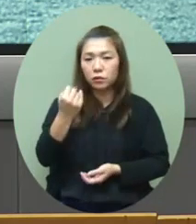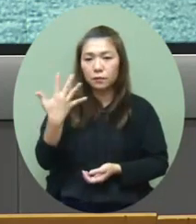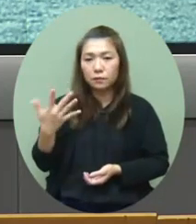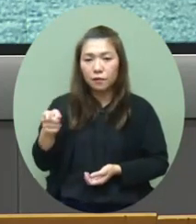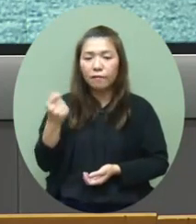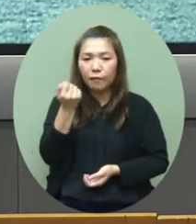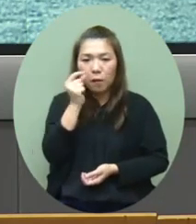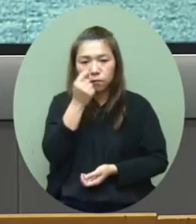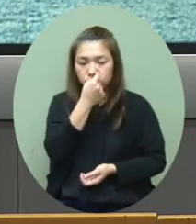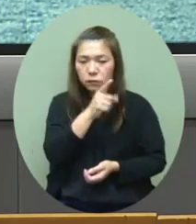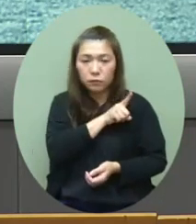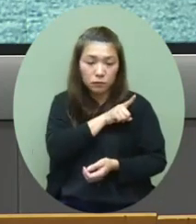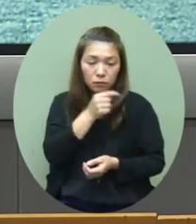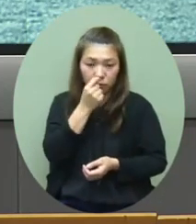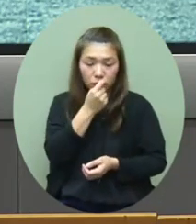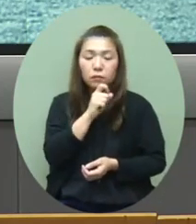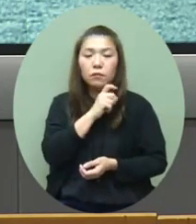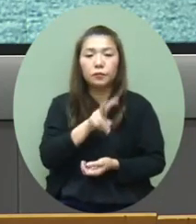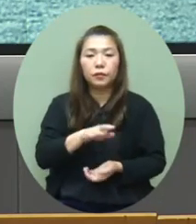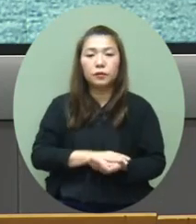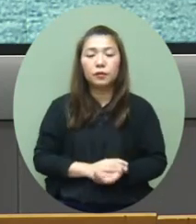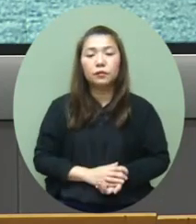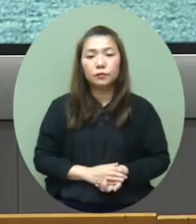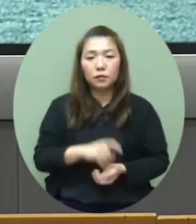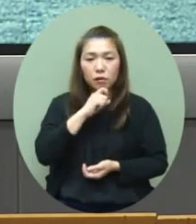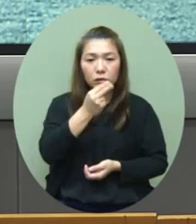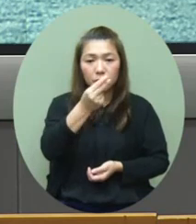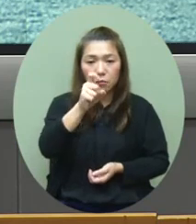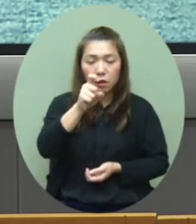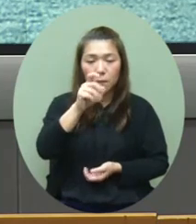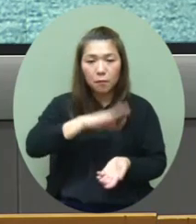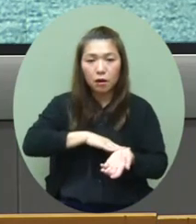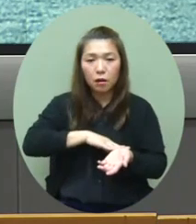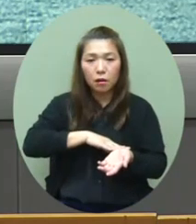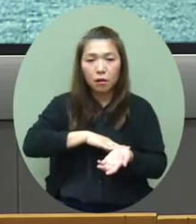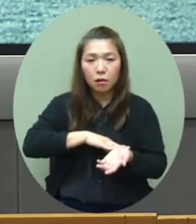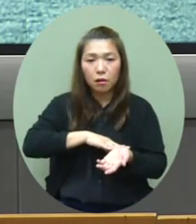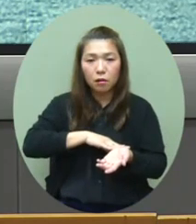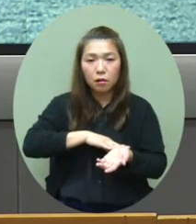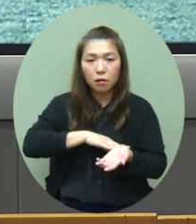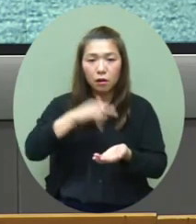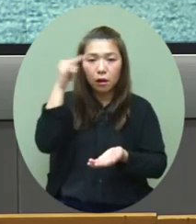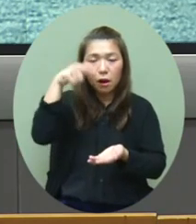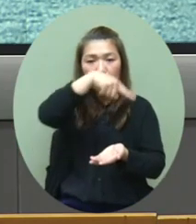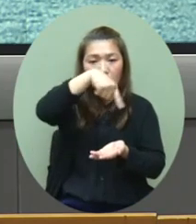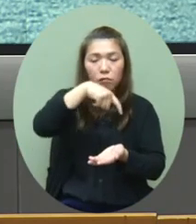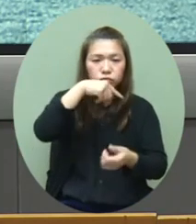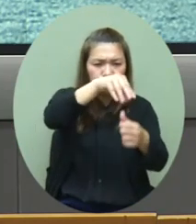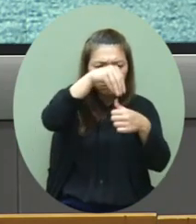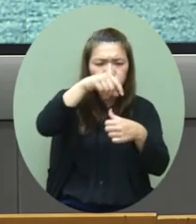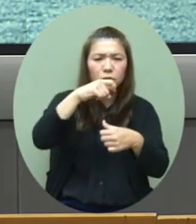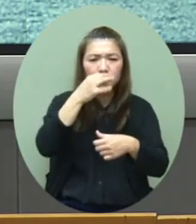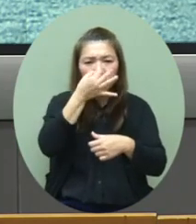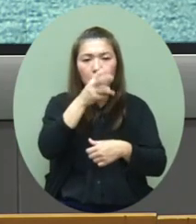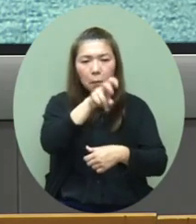是快速检测阳性其中有79宗个案就是经过在机场拿到的样本